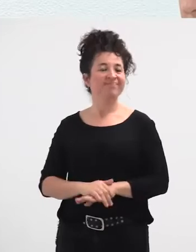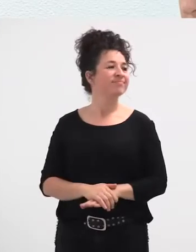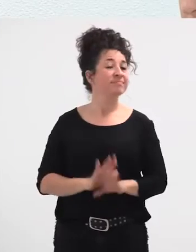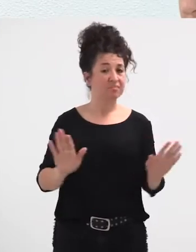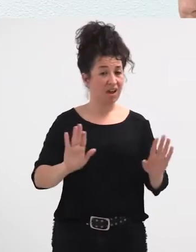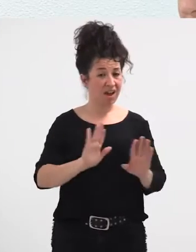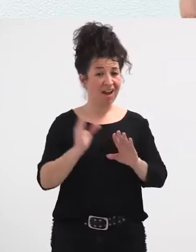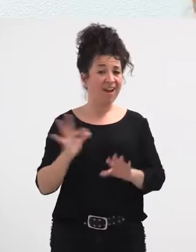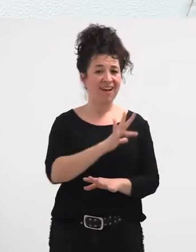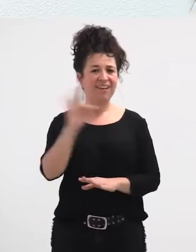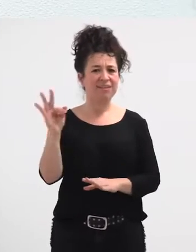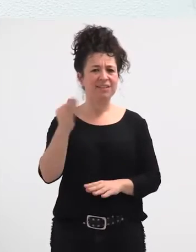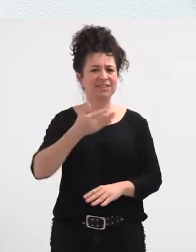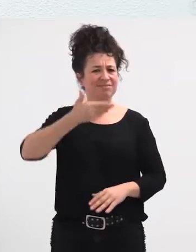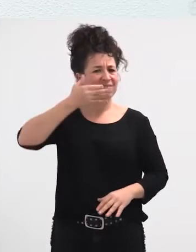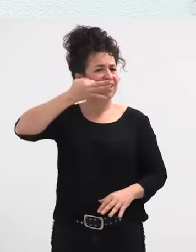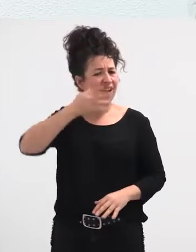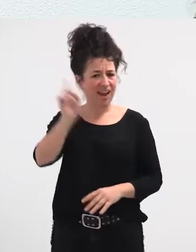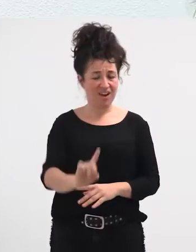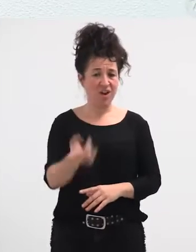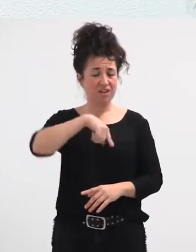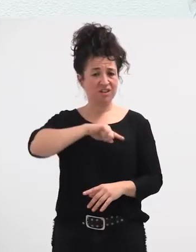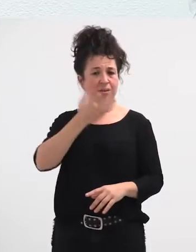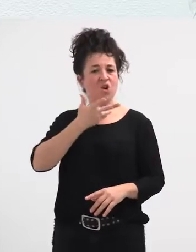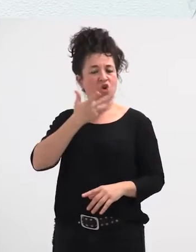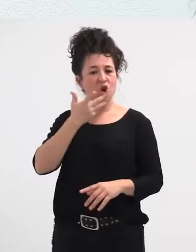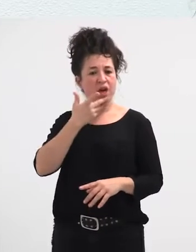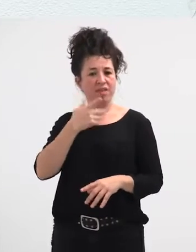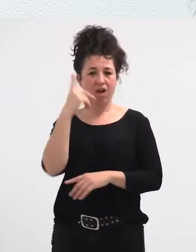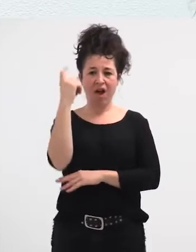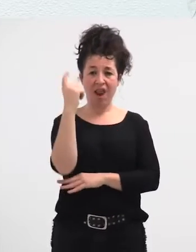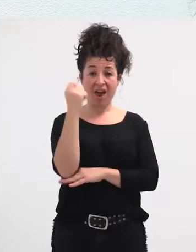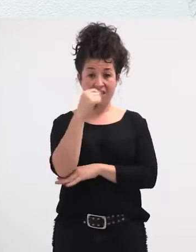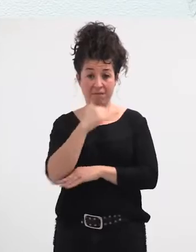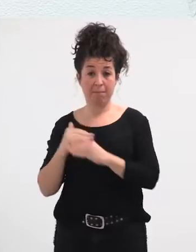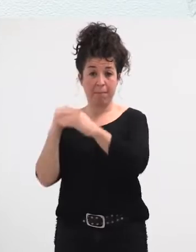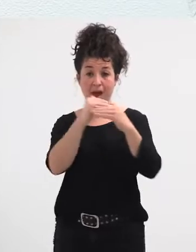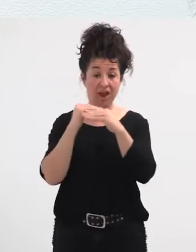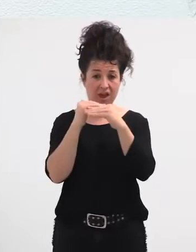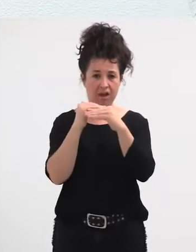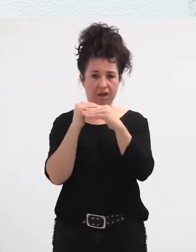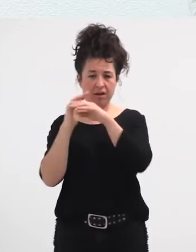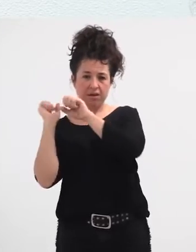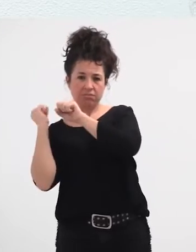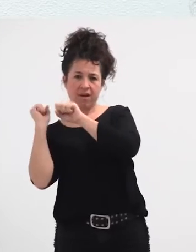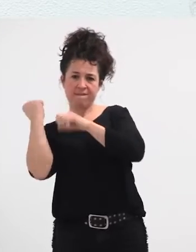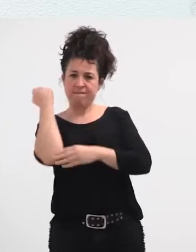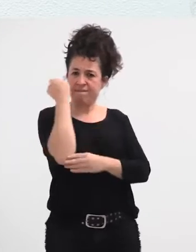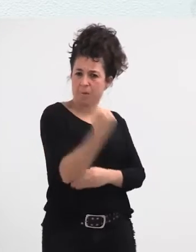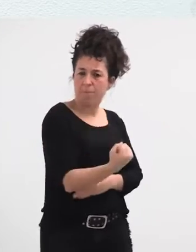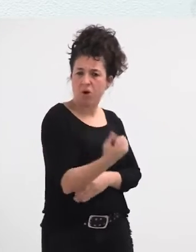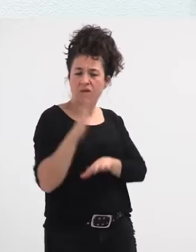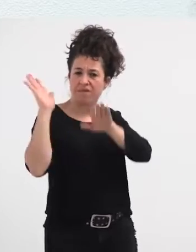gainaza egia, guk esagutu ditugu alardearen kaliban asko, emakume, alarde parekidearen oso alde borrokatzen ari direnak, eta